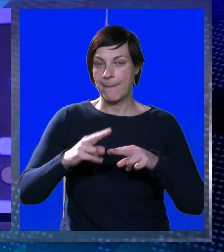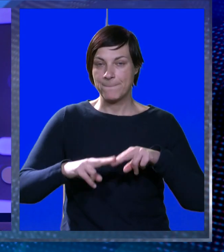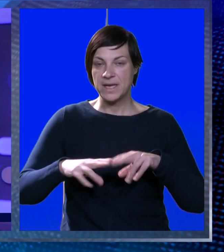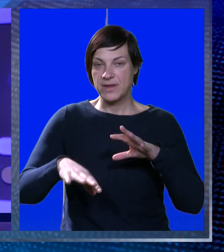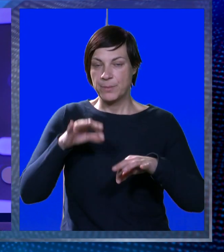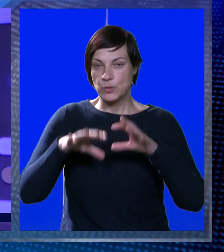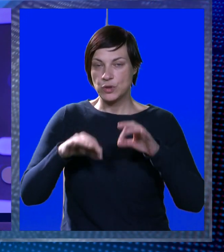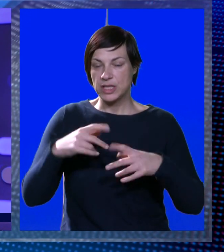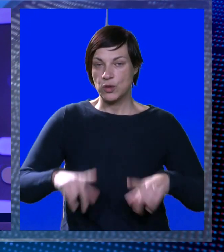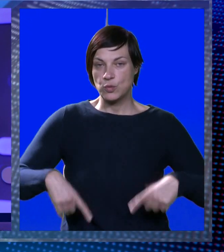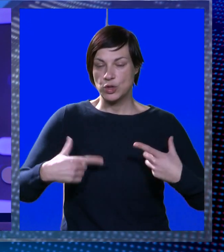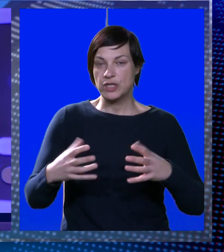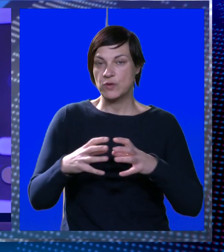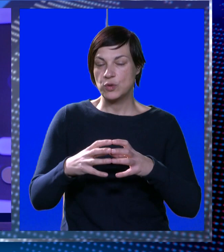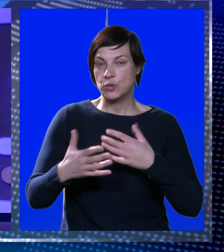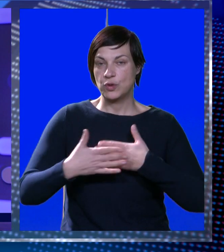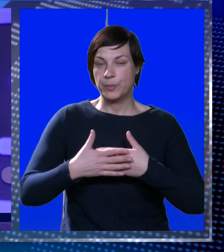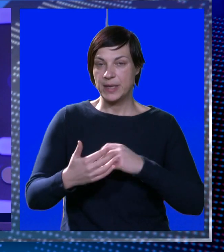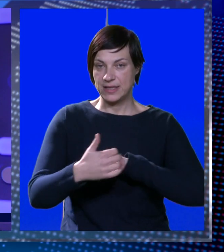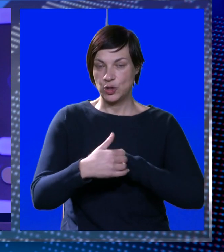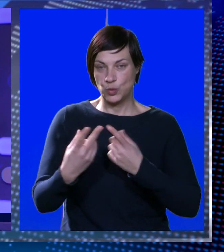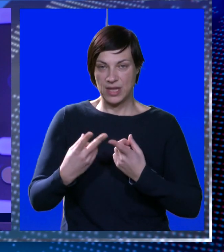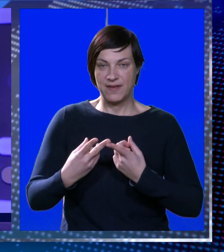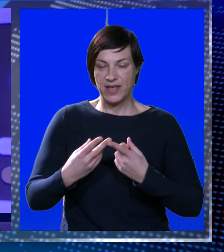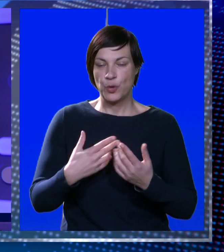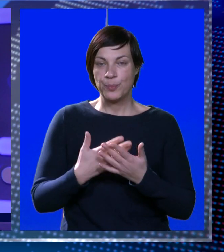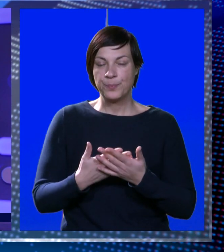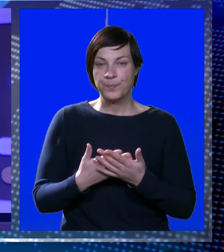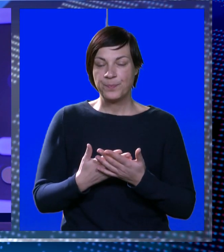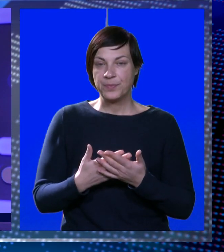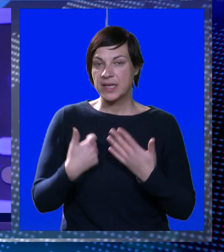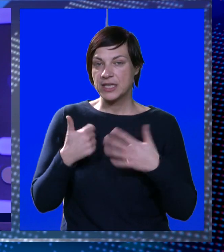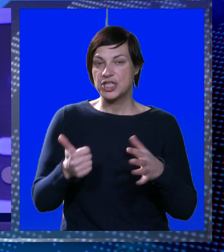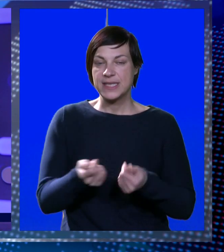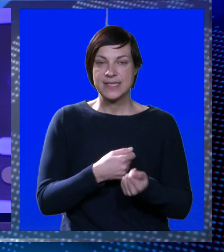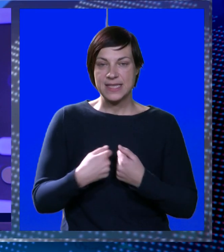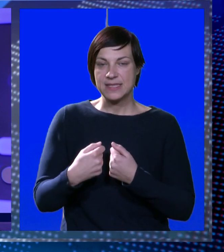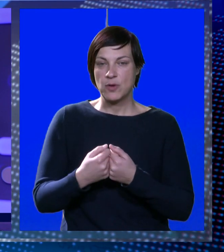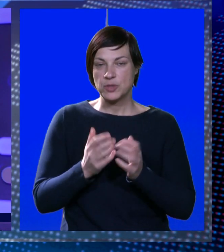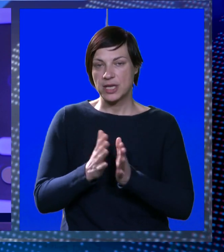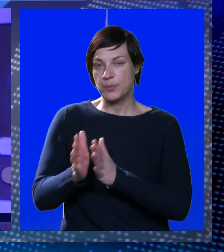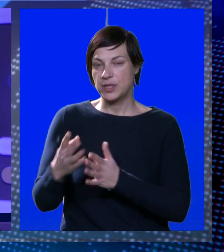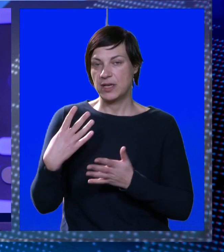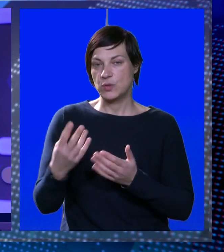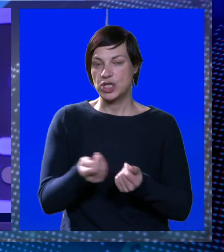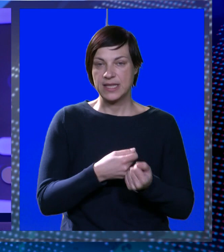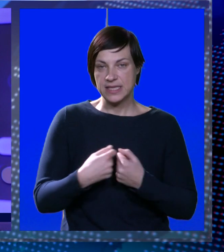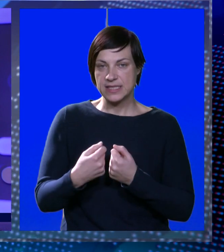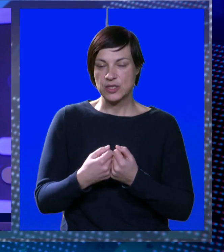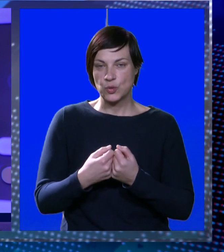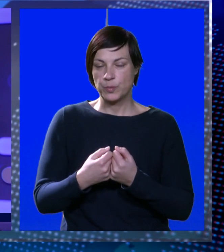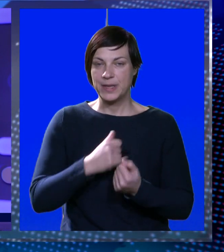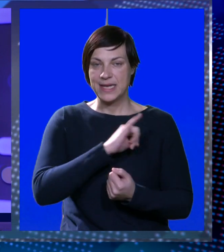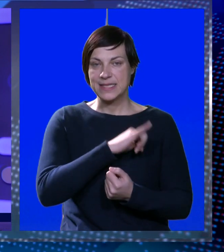Prvi put je Ždrijeb održan uživo u studiju pred kamerama Dubrovačke televizije, a 16 momčadi podijeljeno je u četiri